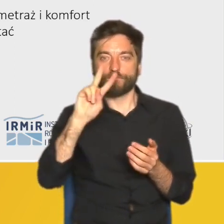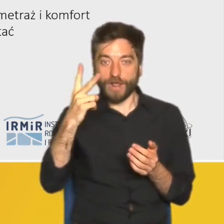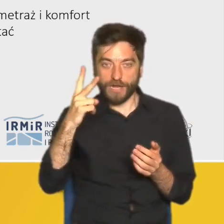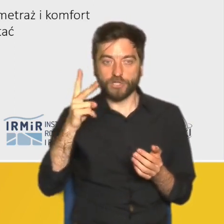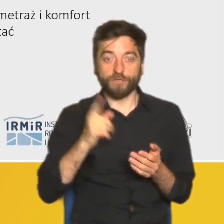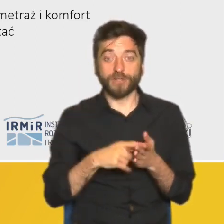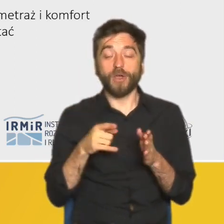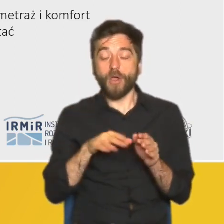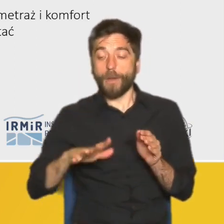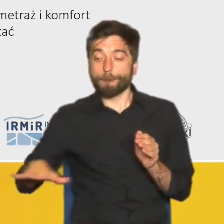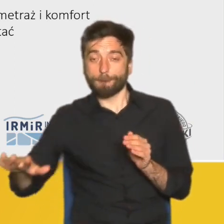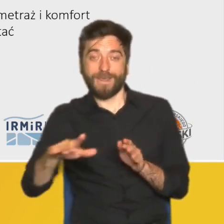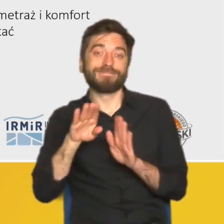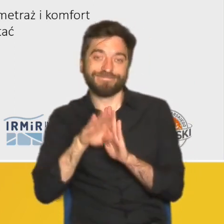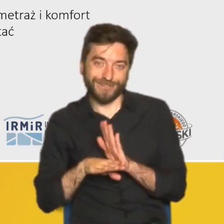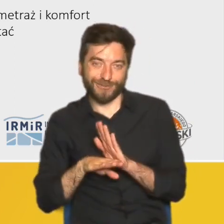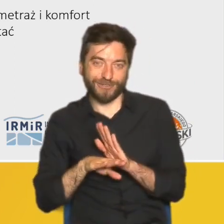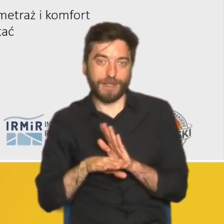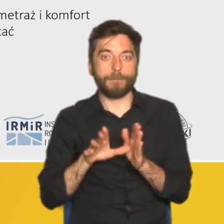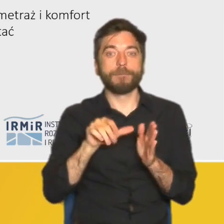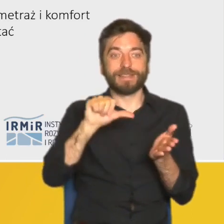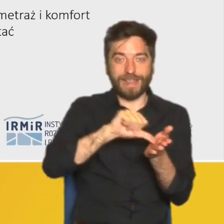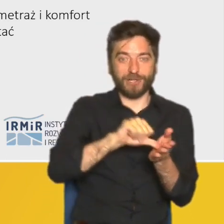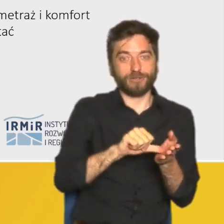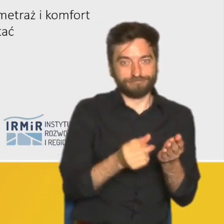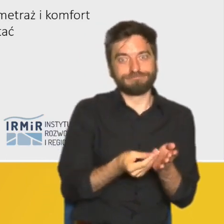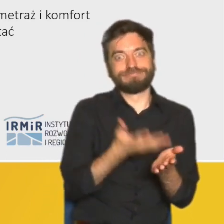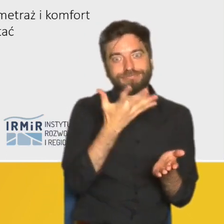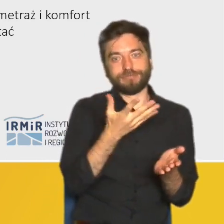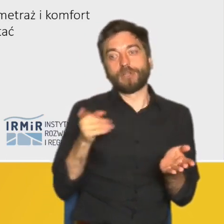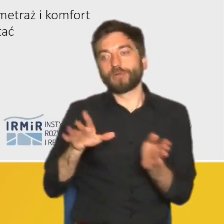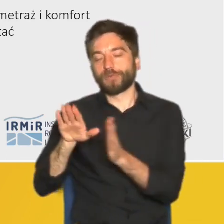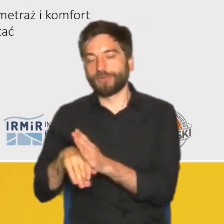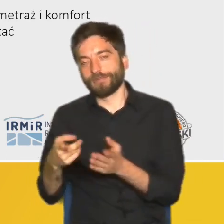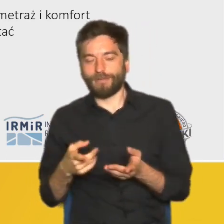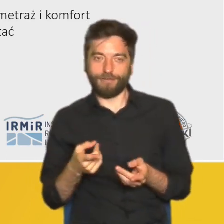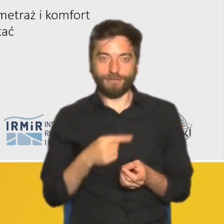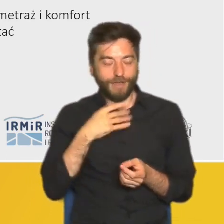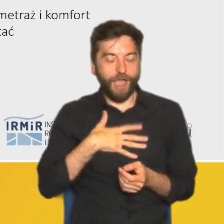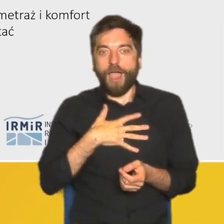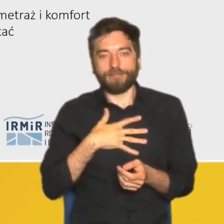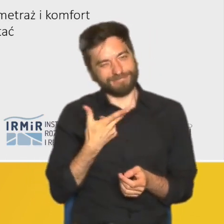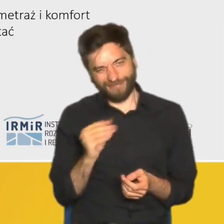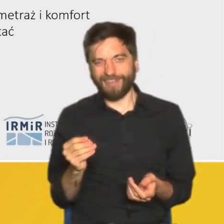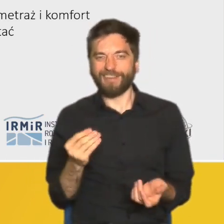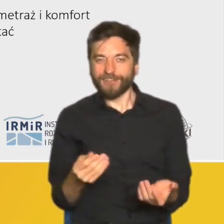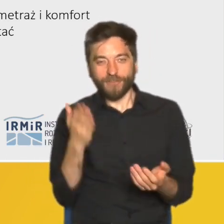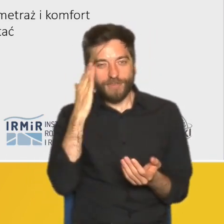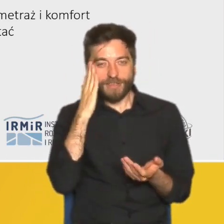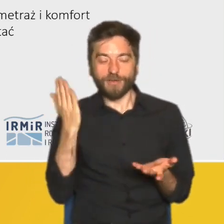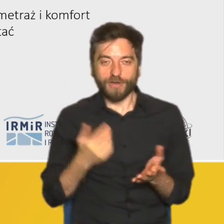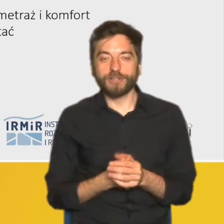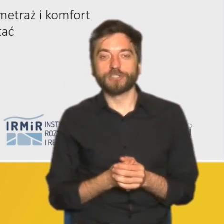jest po prostu niższy niż na terenie miasta. To nie jest oczywiście ustalenie, które jest zaskakujące, ale warto zwrócić uwagę, że